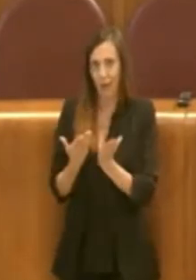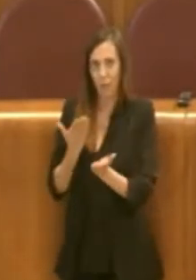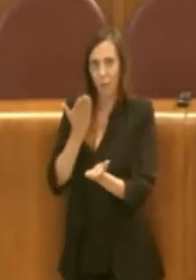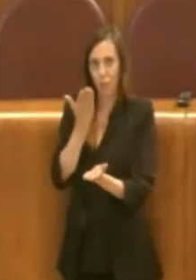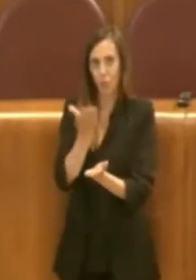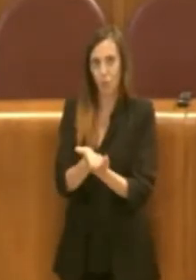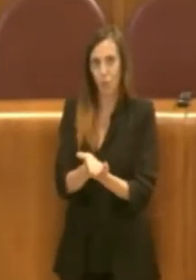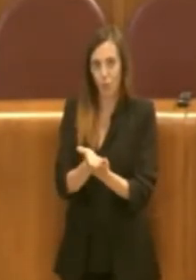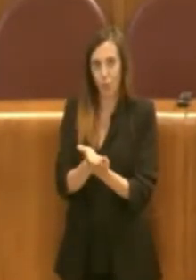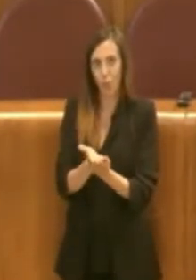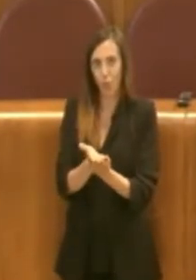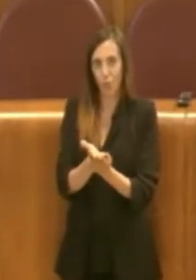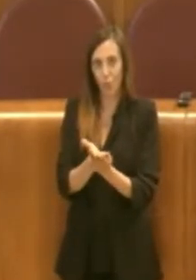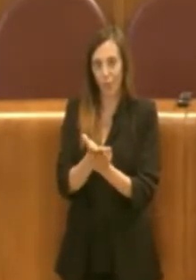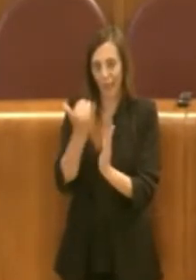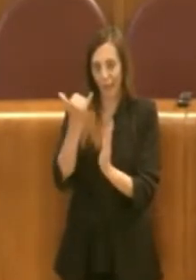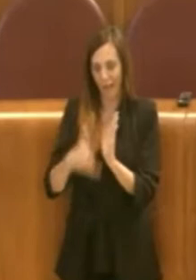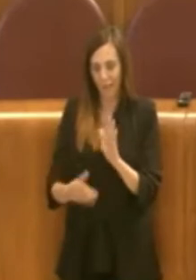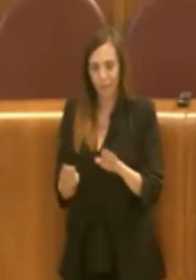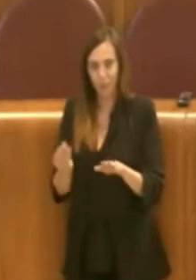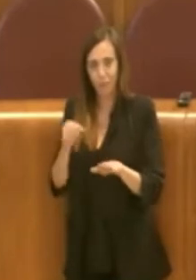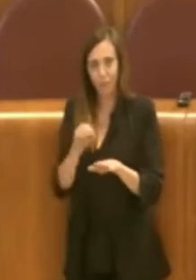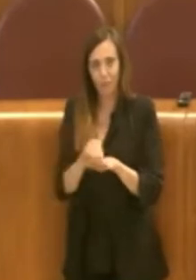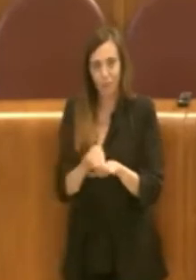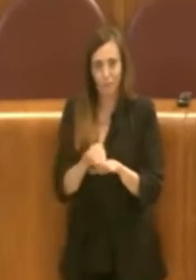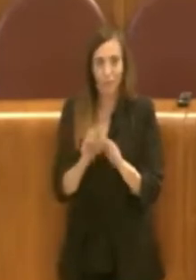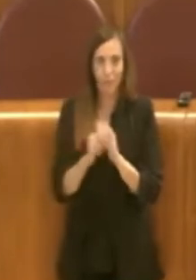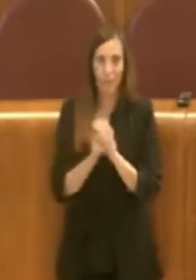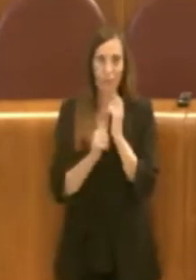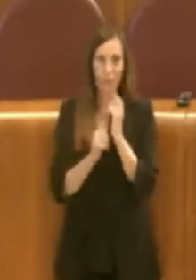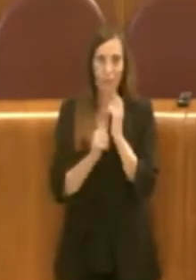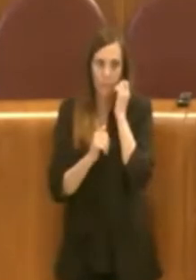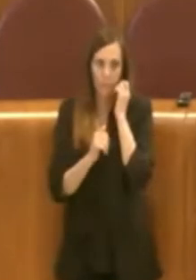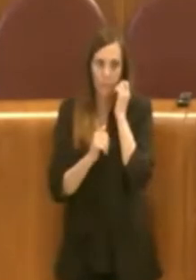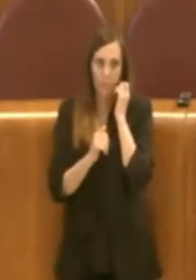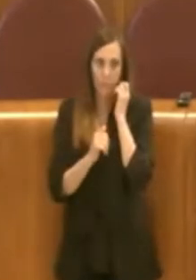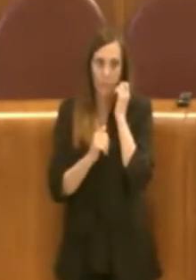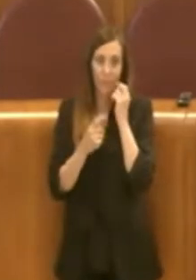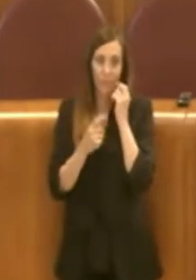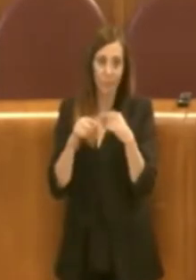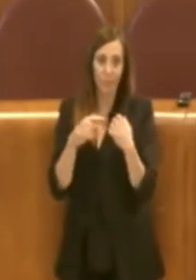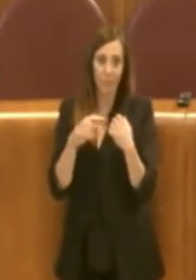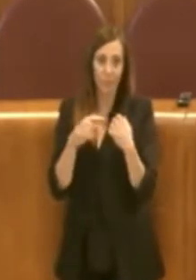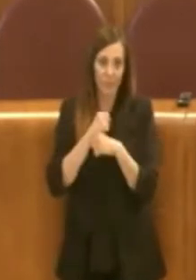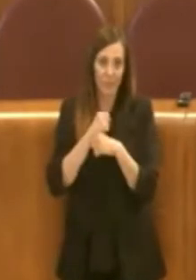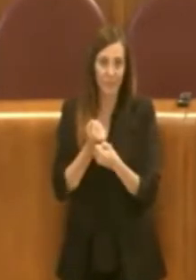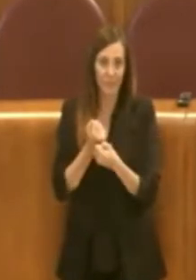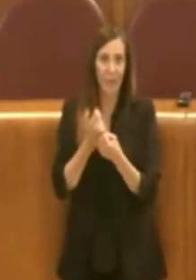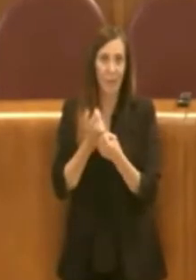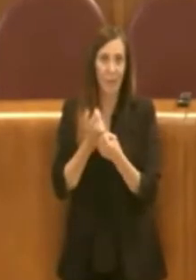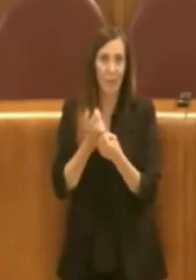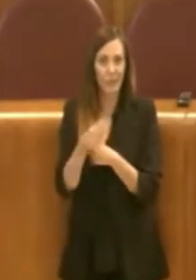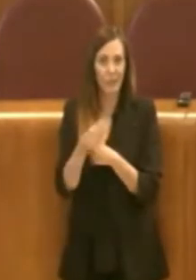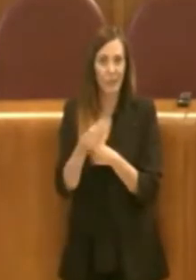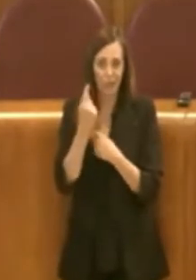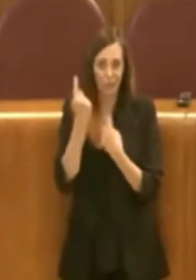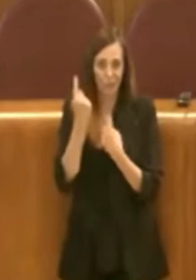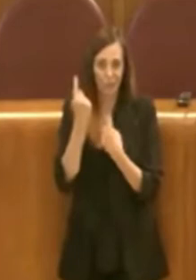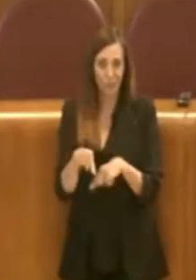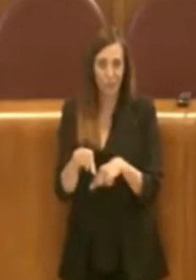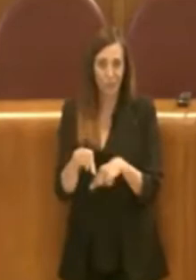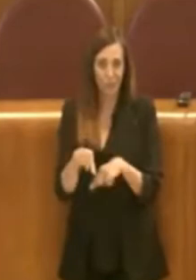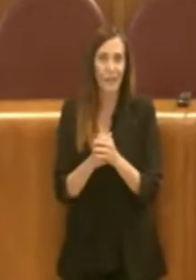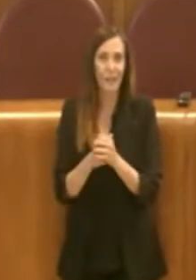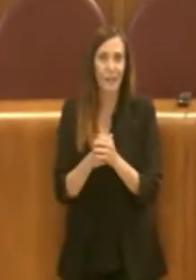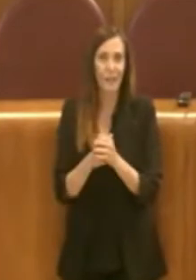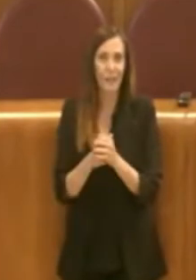che è stata aggiunta alla fine, quindi di questo me ne rammarico. Perché dico questo? Perché